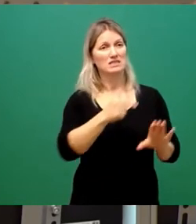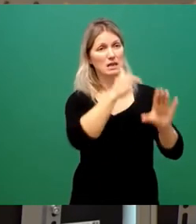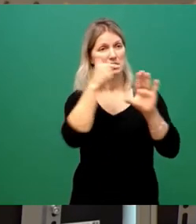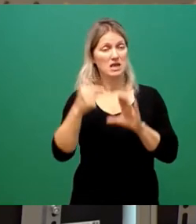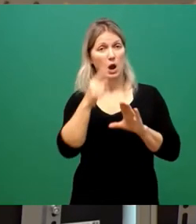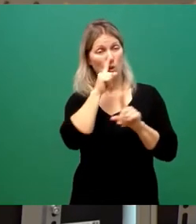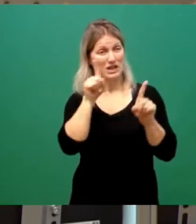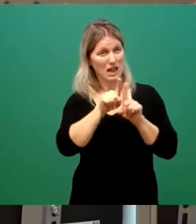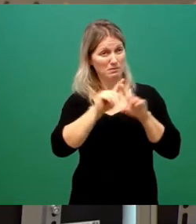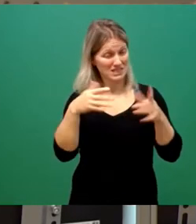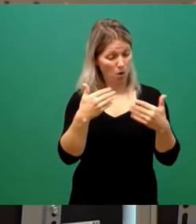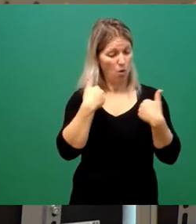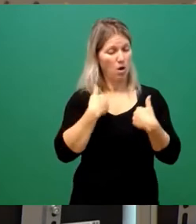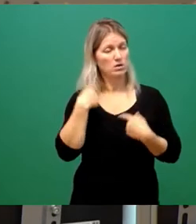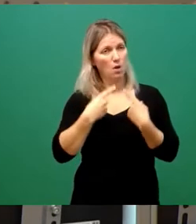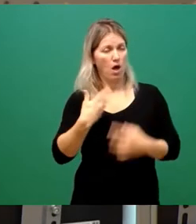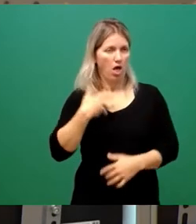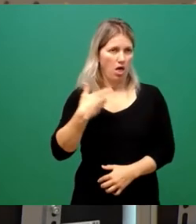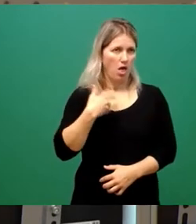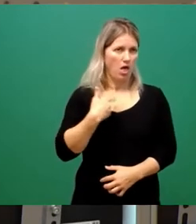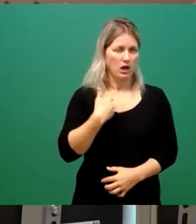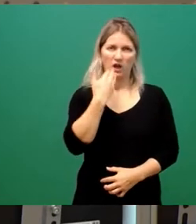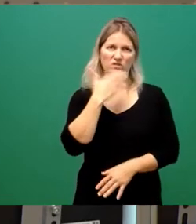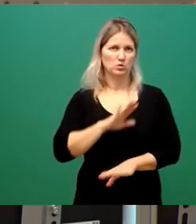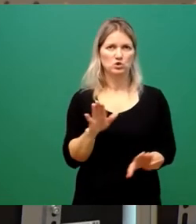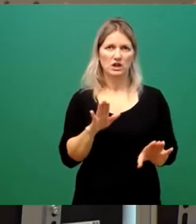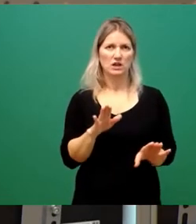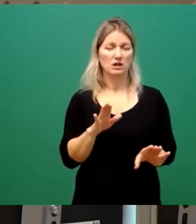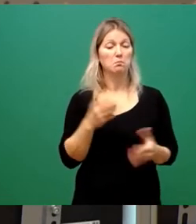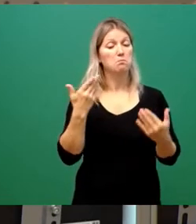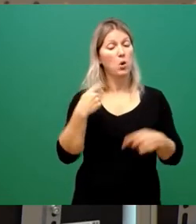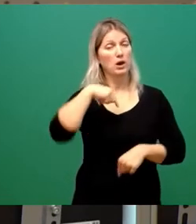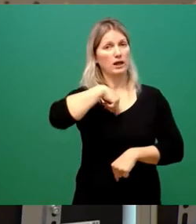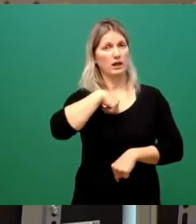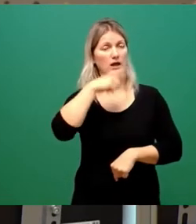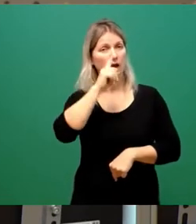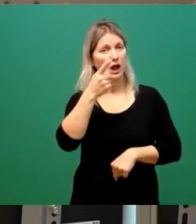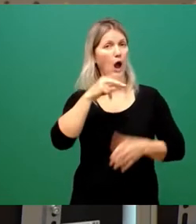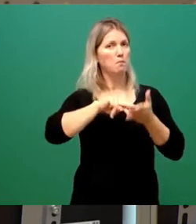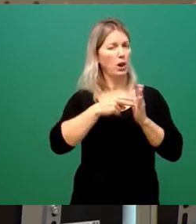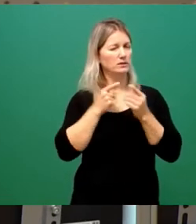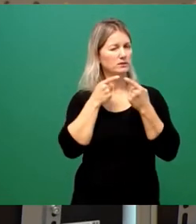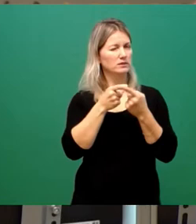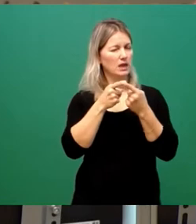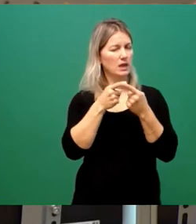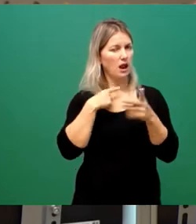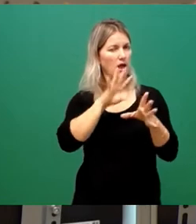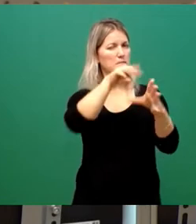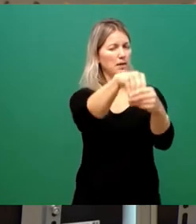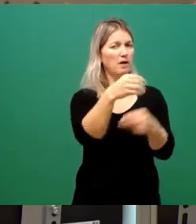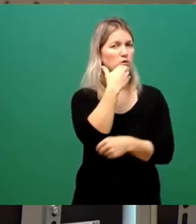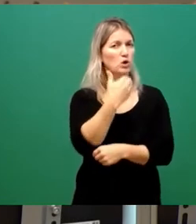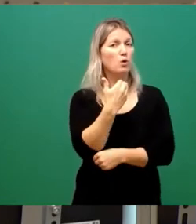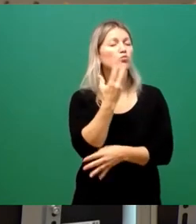ärgern muss und ich möchte auch meine politischen Ziele dort irgendwie wiederfinden. Das kann ich nachvollziehen. Das ist ein